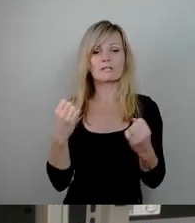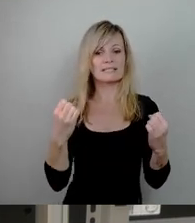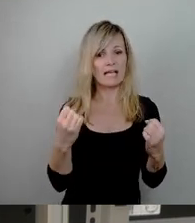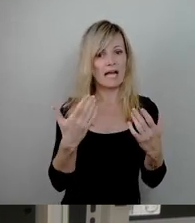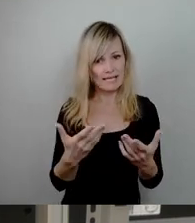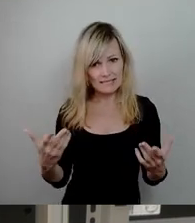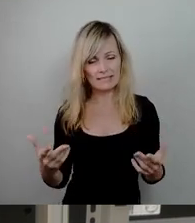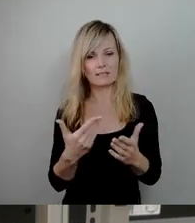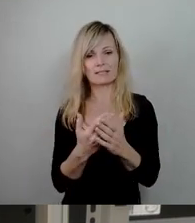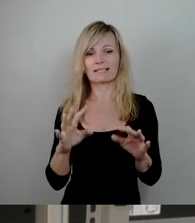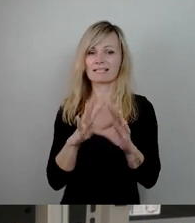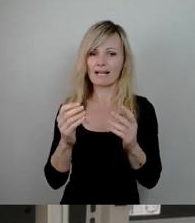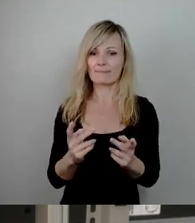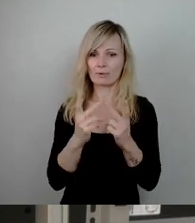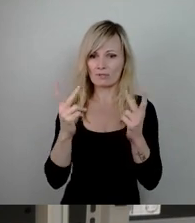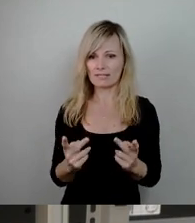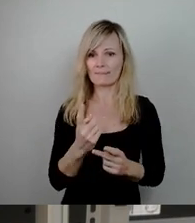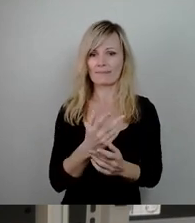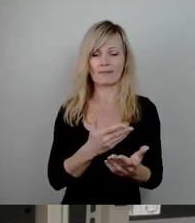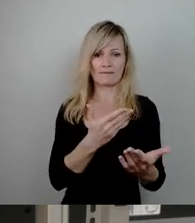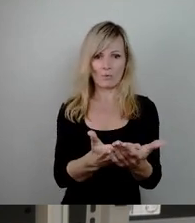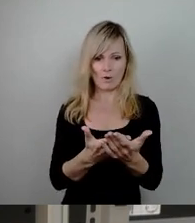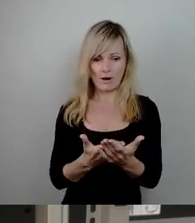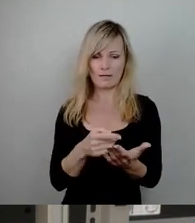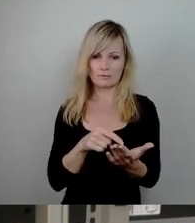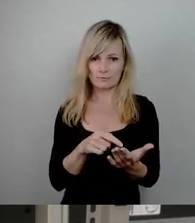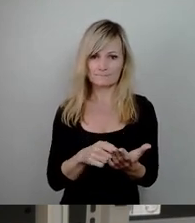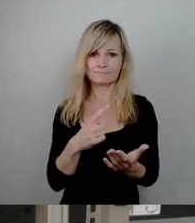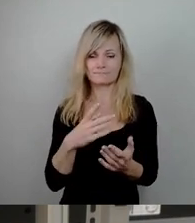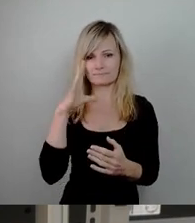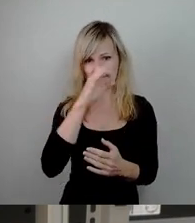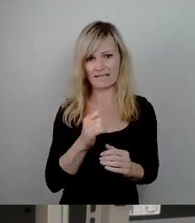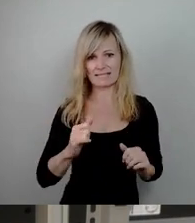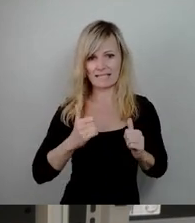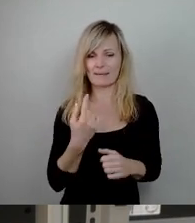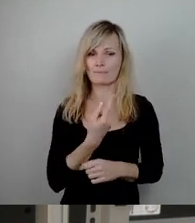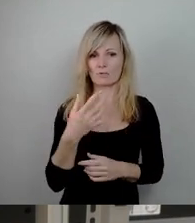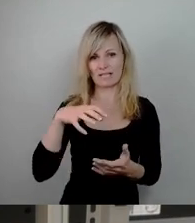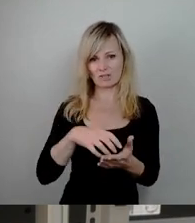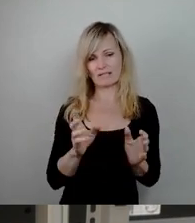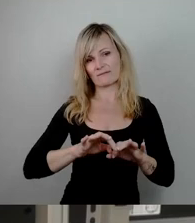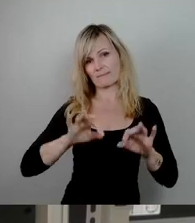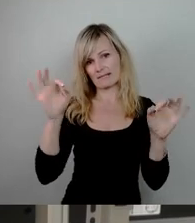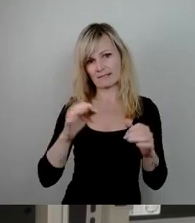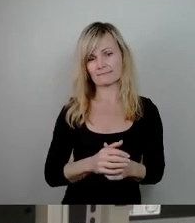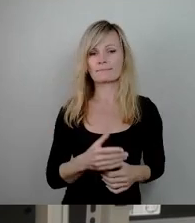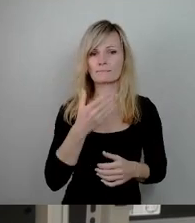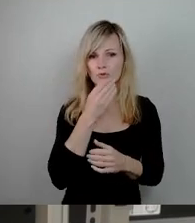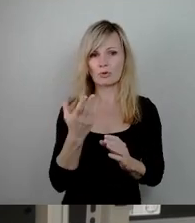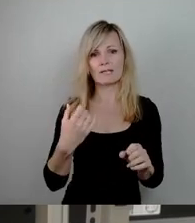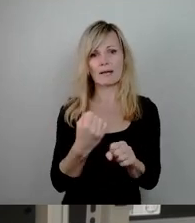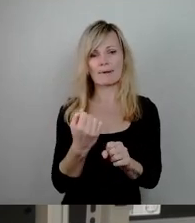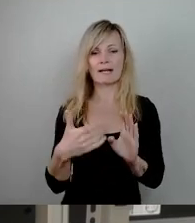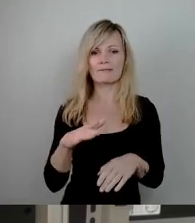gesamte Konzept, was uns vorgelegt wird, wird das Nachtleben in unserer Stadt verbessern, schöner machen. Wir können viel mehr